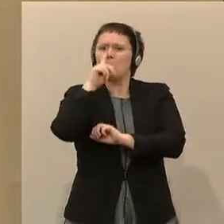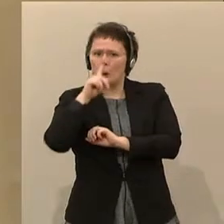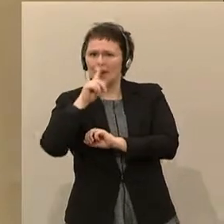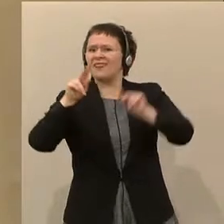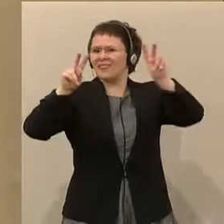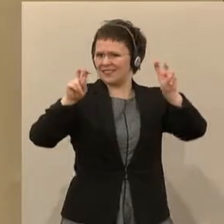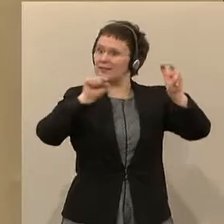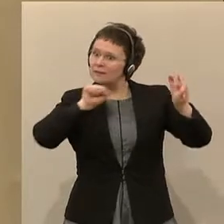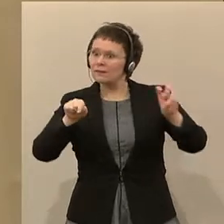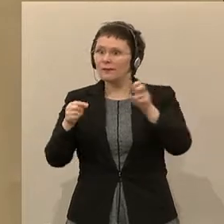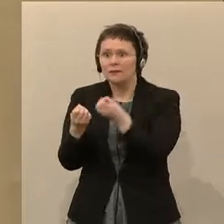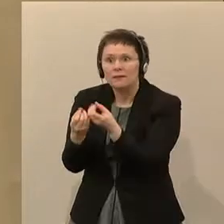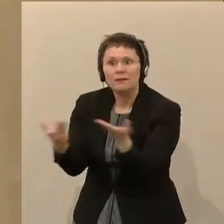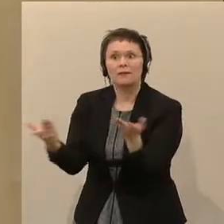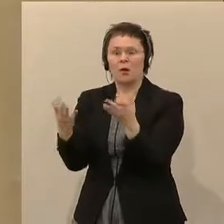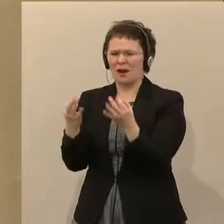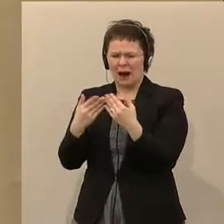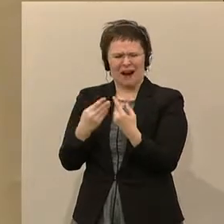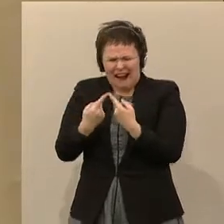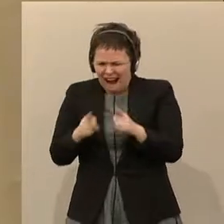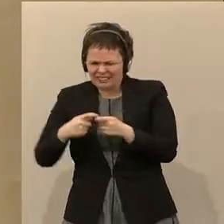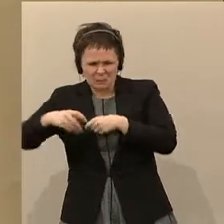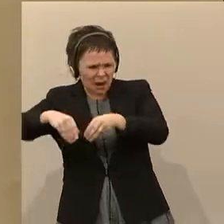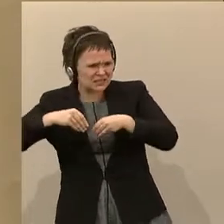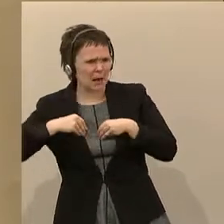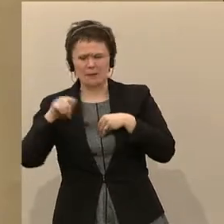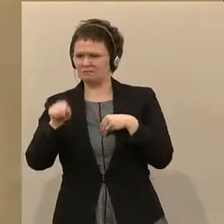fixe Zahlen und Knockout-Studien in Eingangsphasen vorzunehmen.